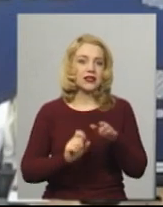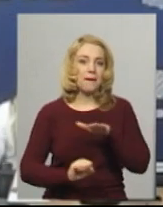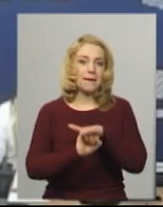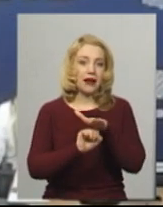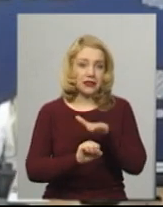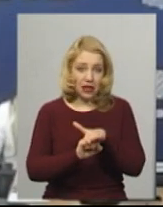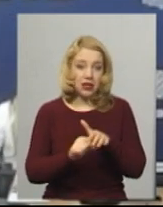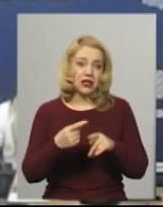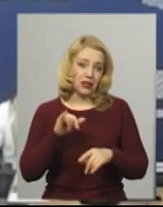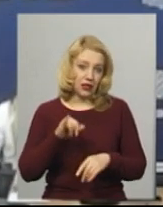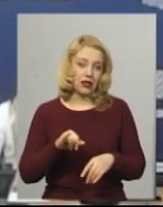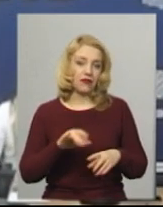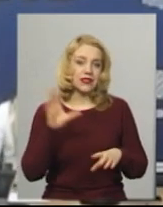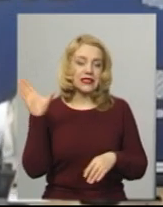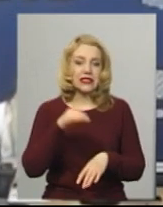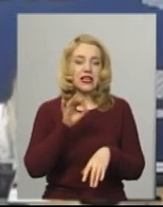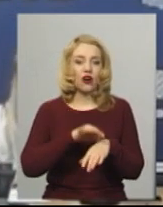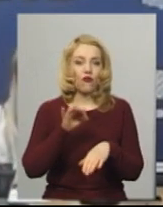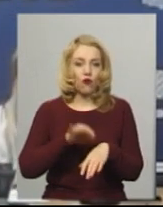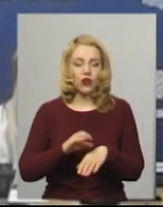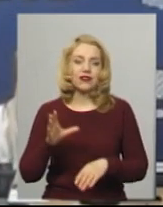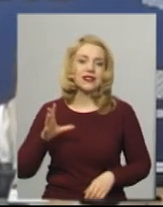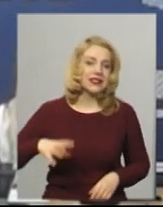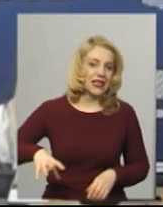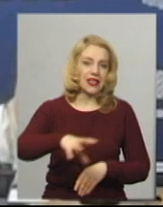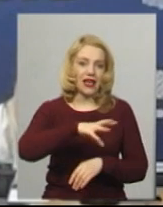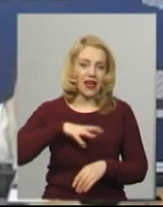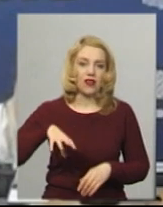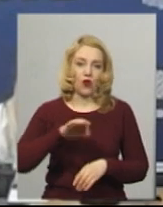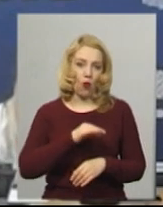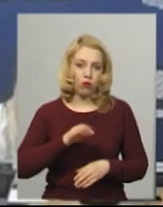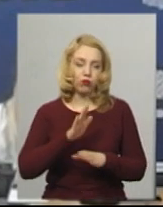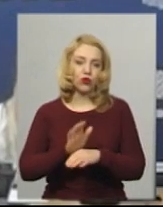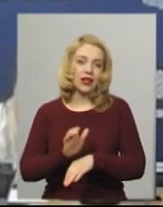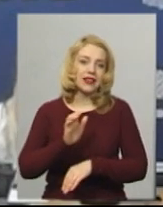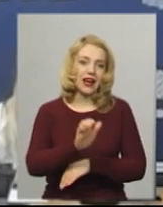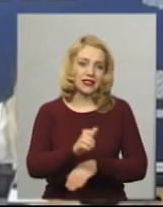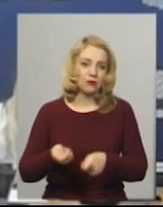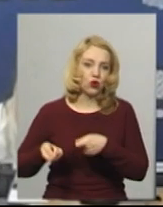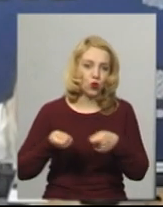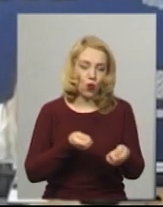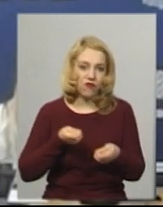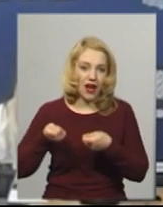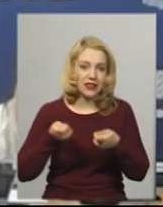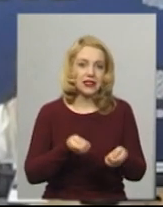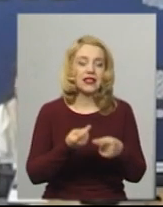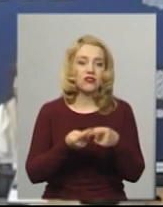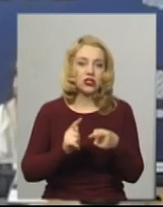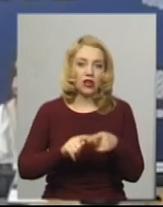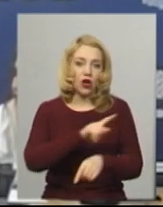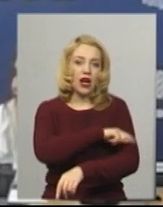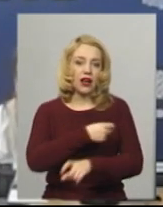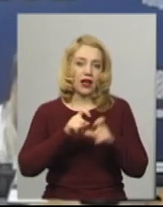і усі хворі з усієї області будуть транспортуватися до цієї лікарні для